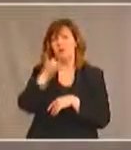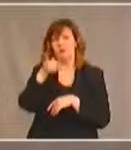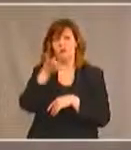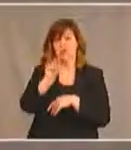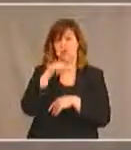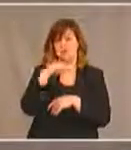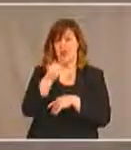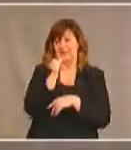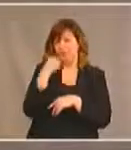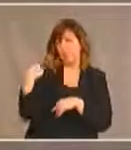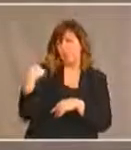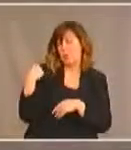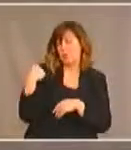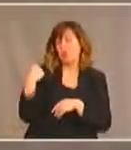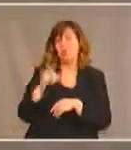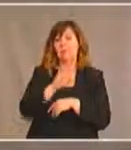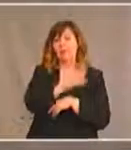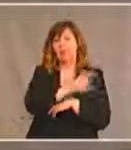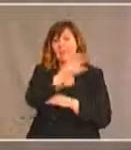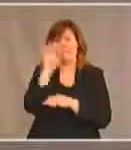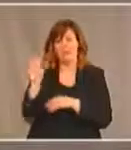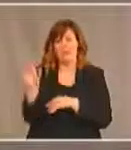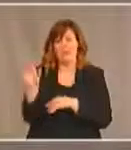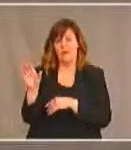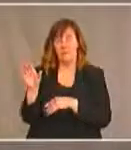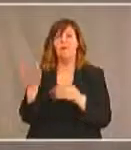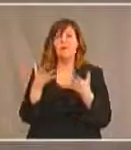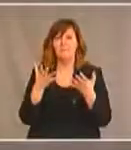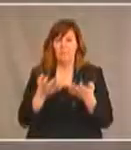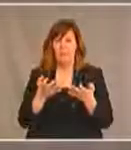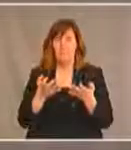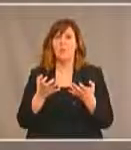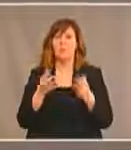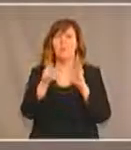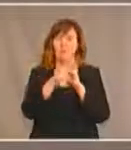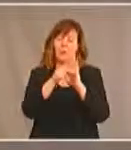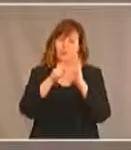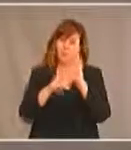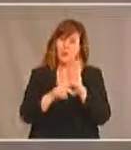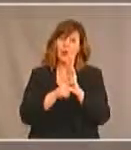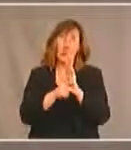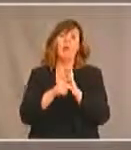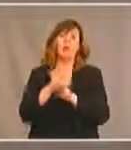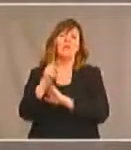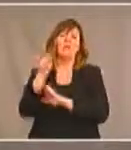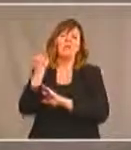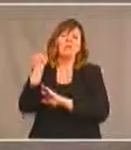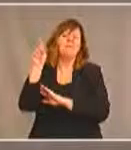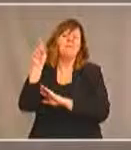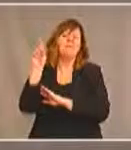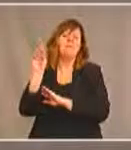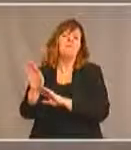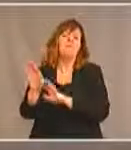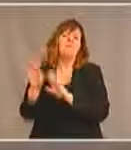le Canada veut s'engager à l'adoption du protocole facultatif et cela, c'est une